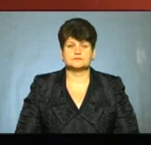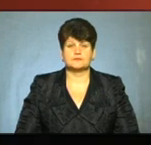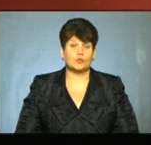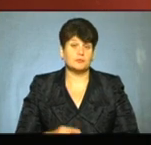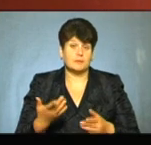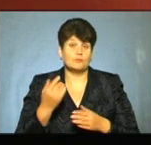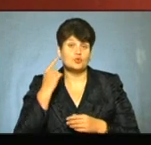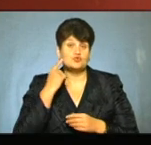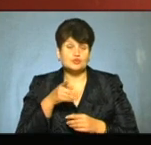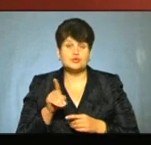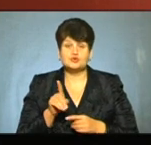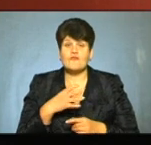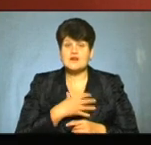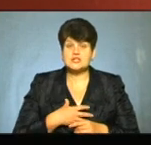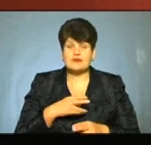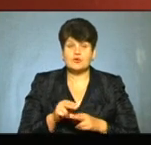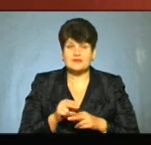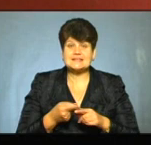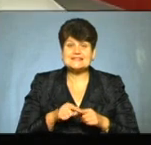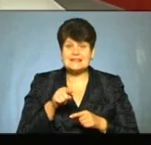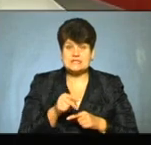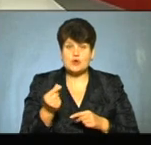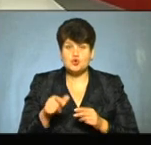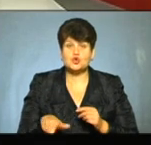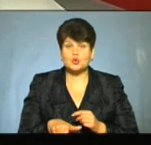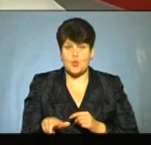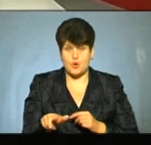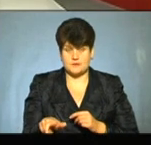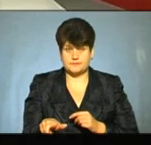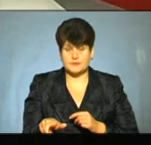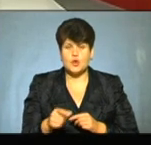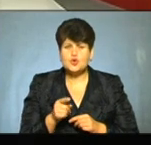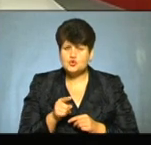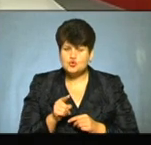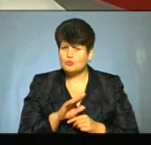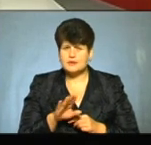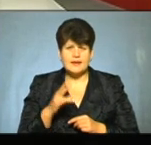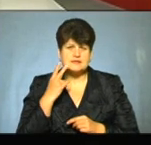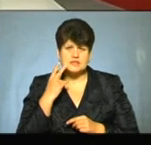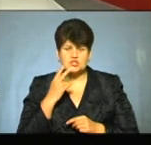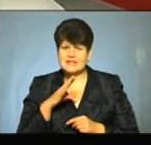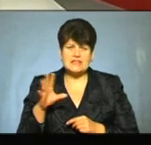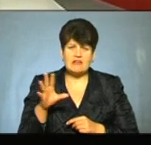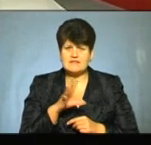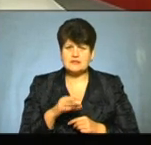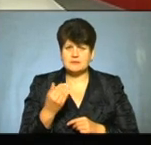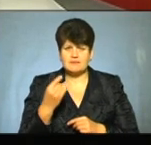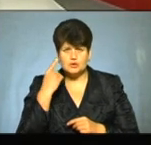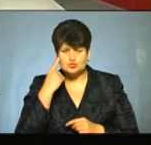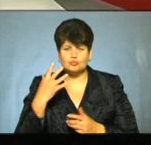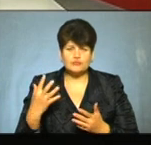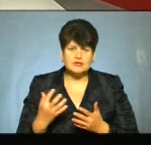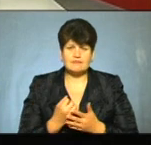Ну, власне, почули ми, що важливо ремонтувати за ці гроші дороги. Чому не завжди і не всім, на вашу думку,